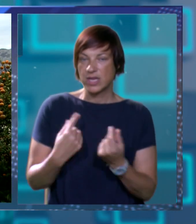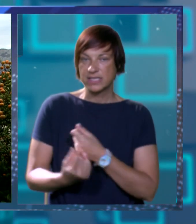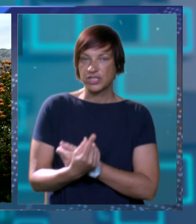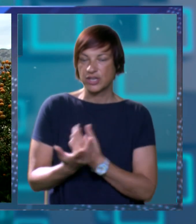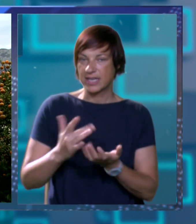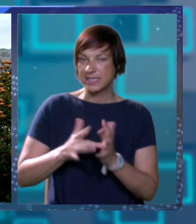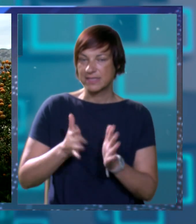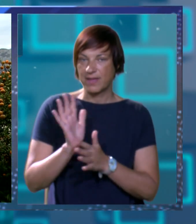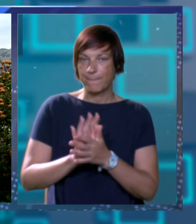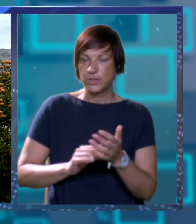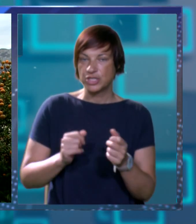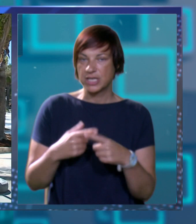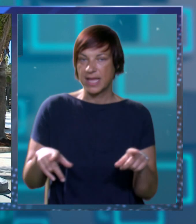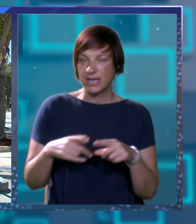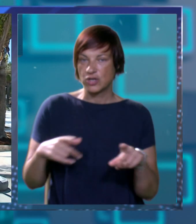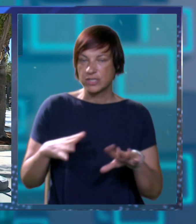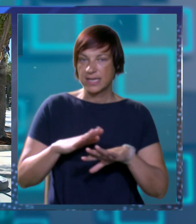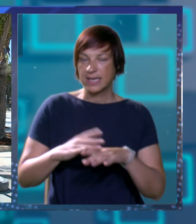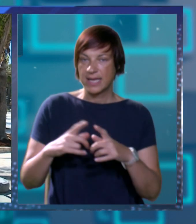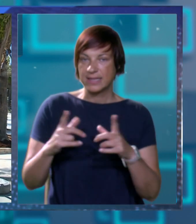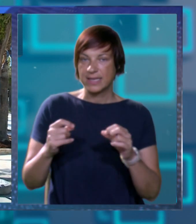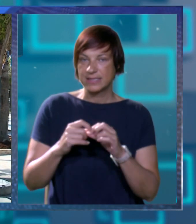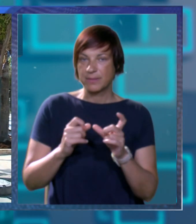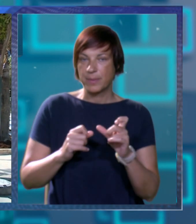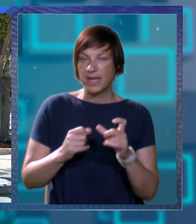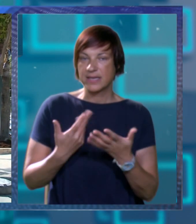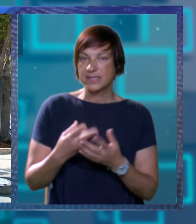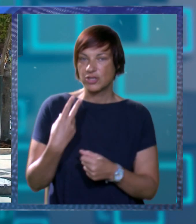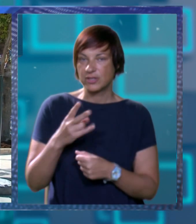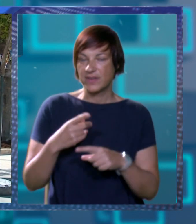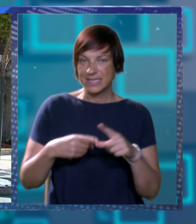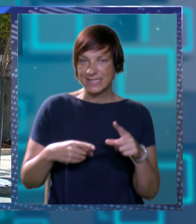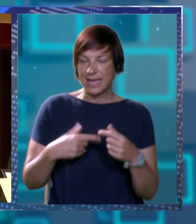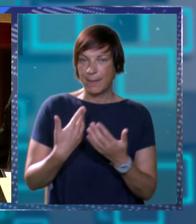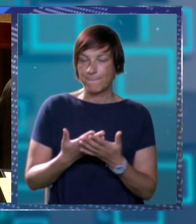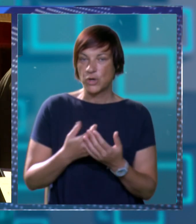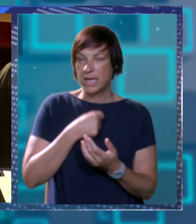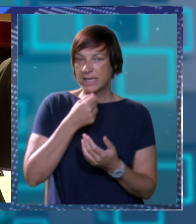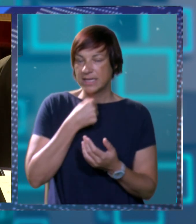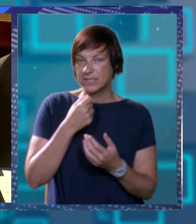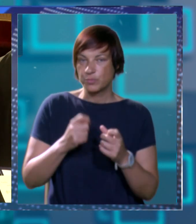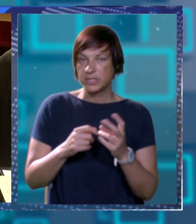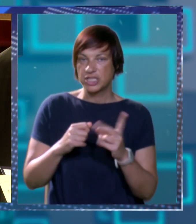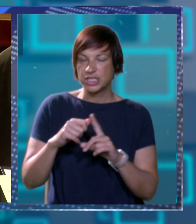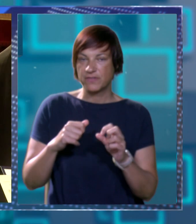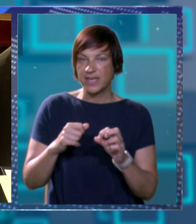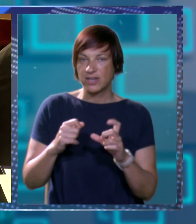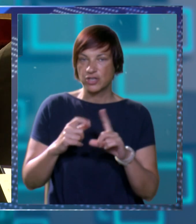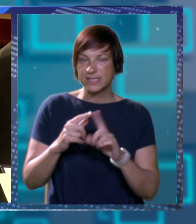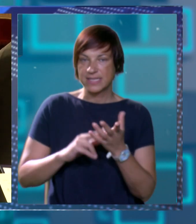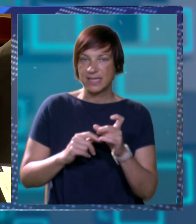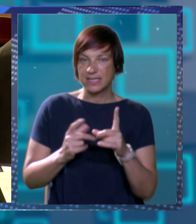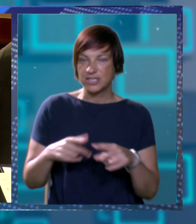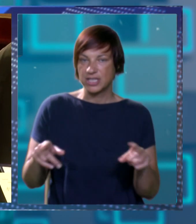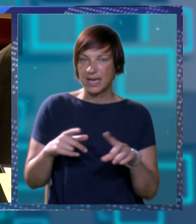zbivanja a sve počinje gala konceltom na Taraci Bilebanac od 20.30 a nastupit će Radojka Šverko Meri